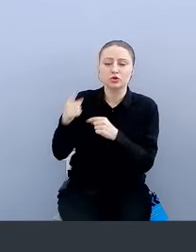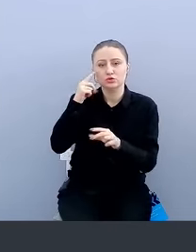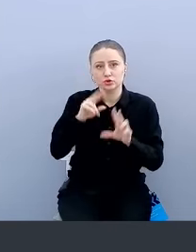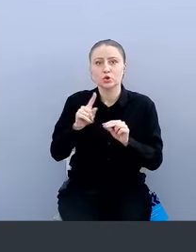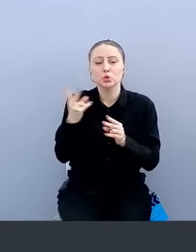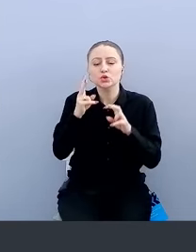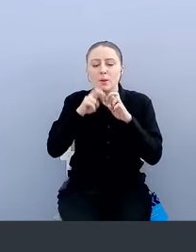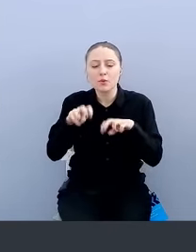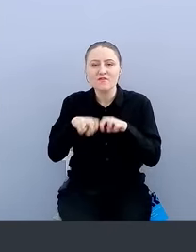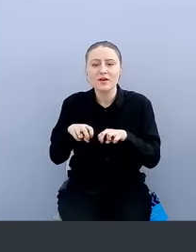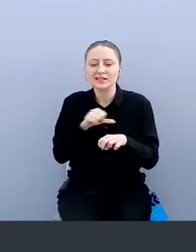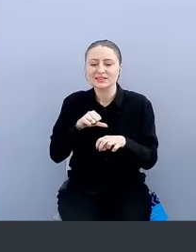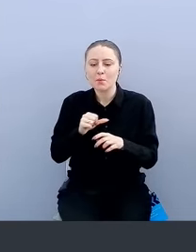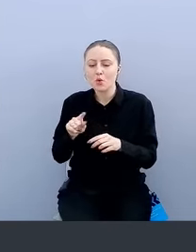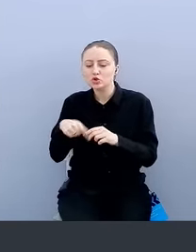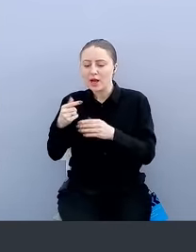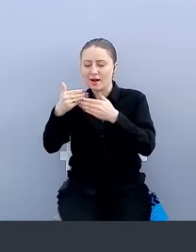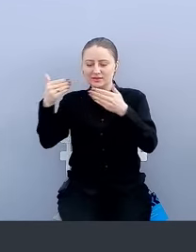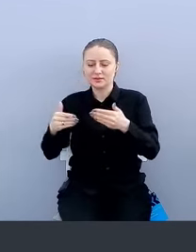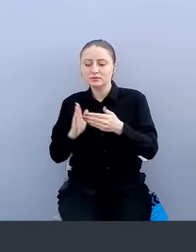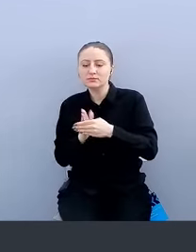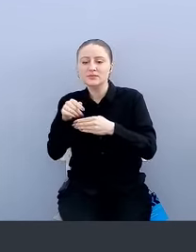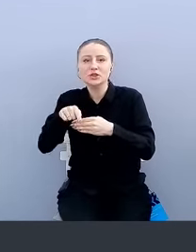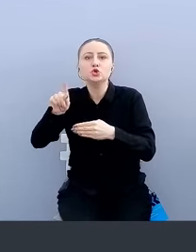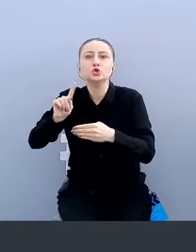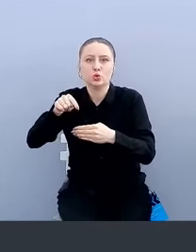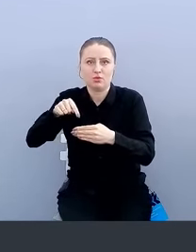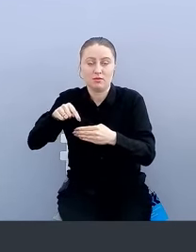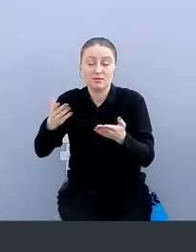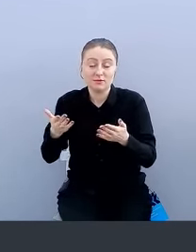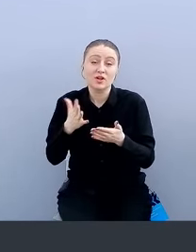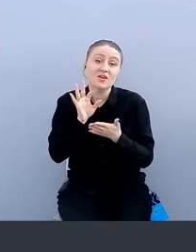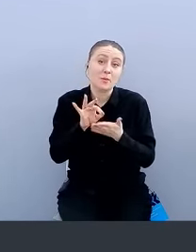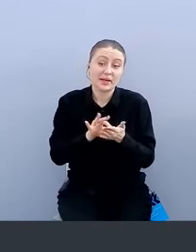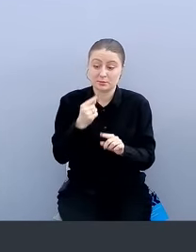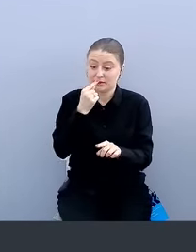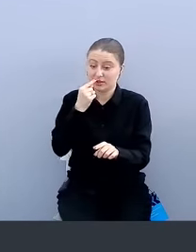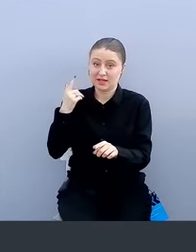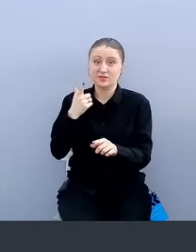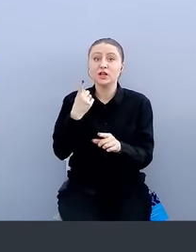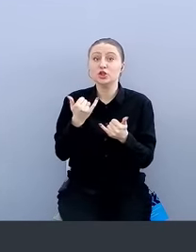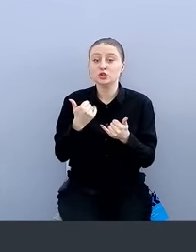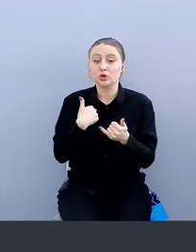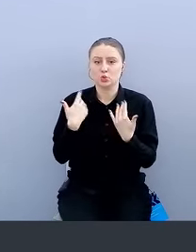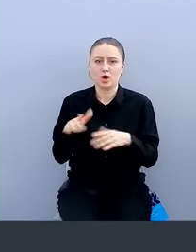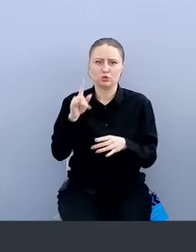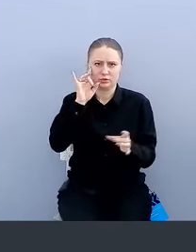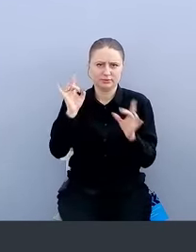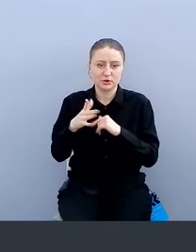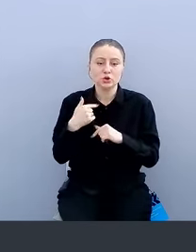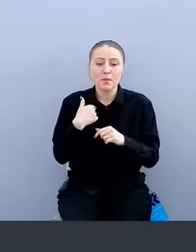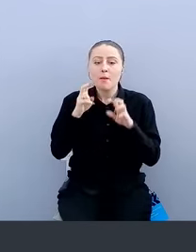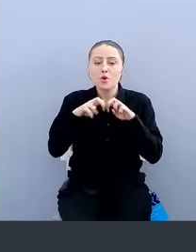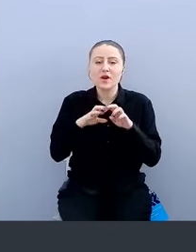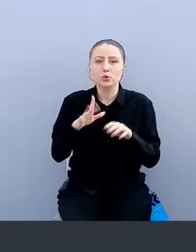нужно проверять устройство. В принципе, нас до буквально недавнего дня, да и сейчас у нас распространено то, что мы проверяем